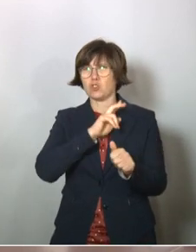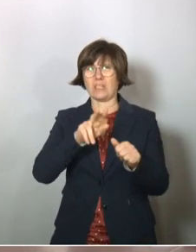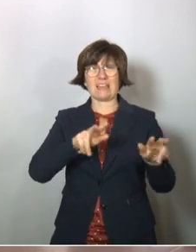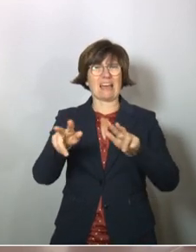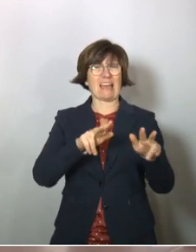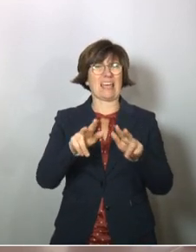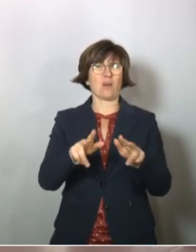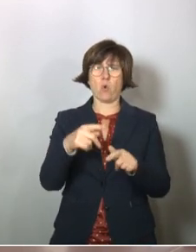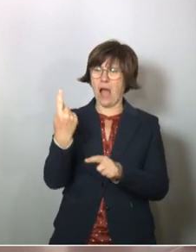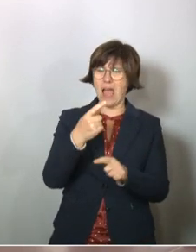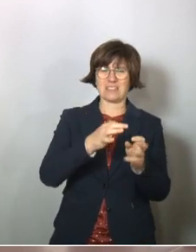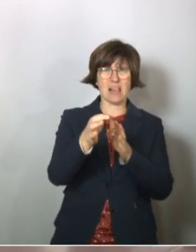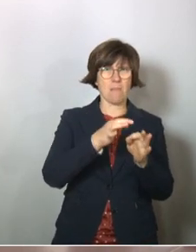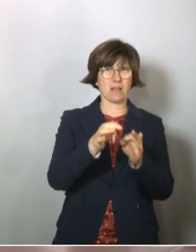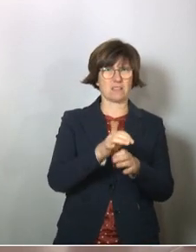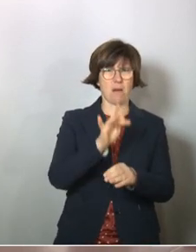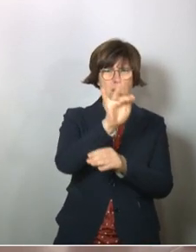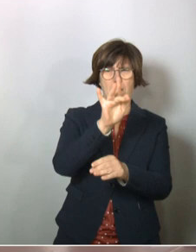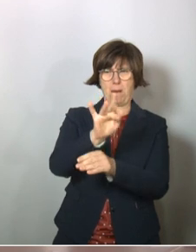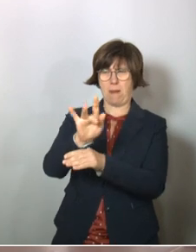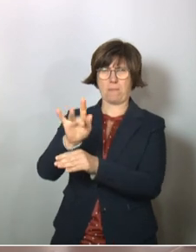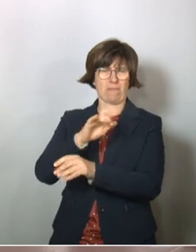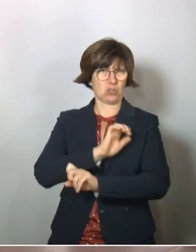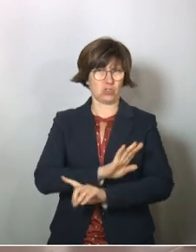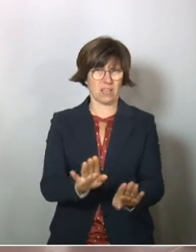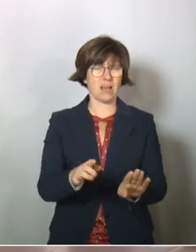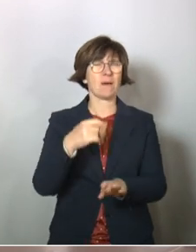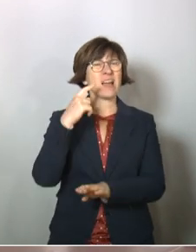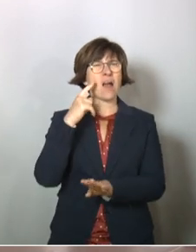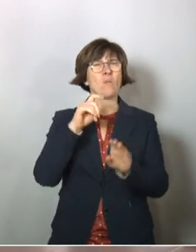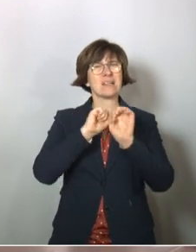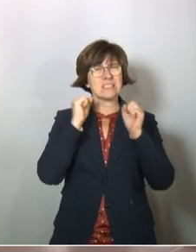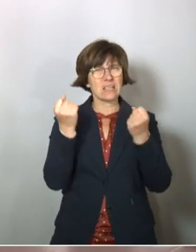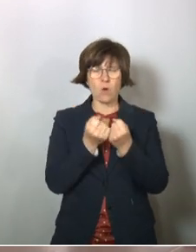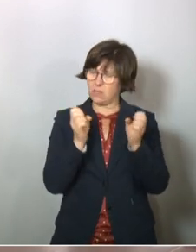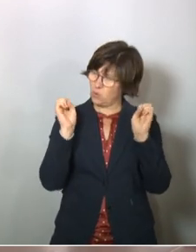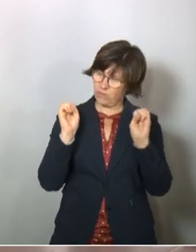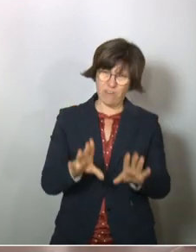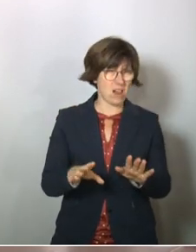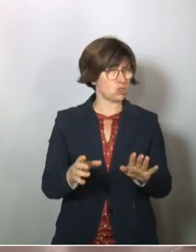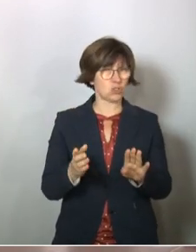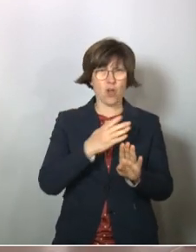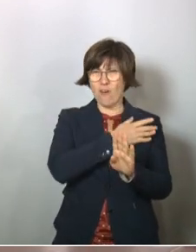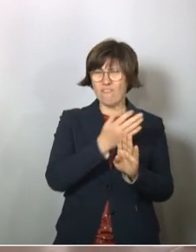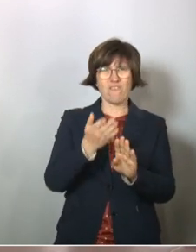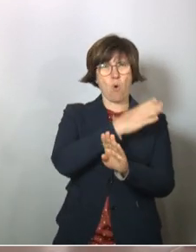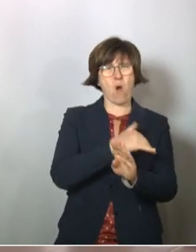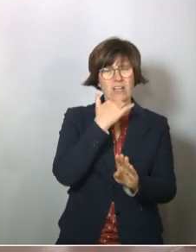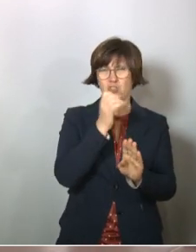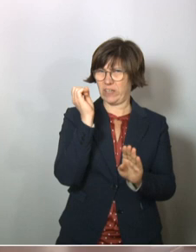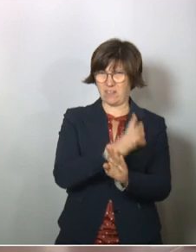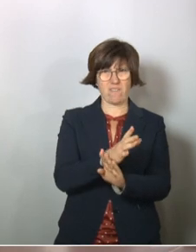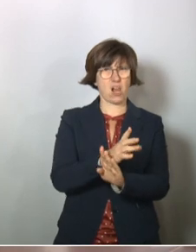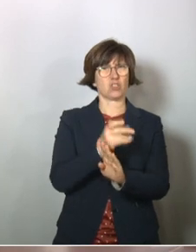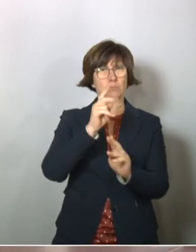so sehr für einzelne Maßnahmen schockieren, außer bei den Lockerungen. Aber ich glaube, die Herangehensweise war falsch. Die Vorgeschichte ist falsch. Und